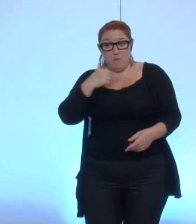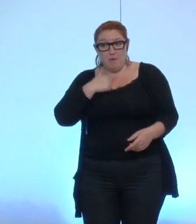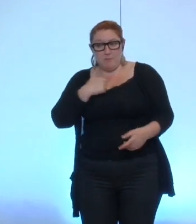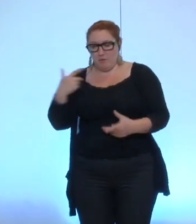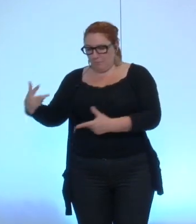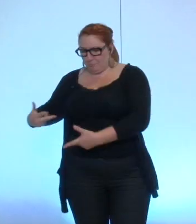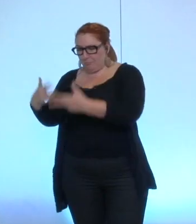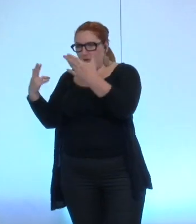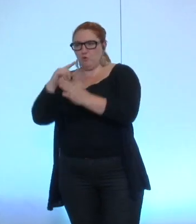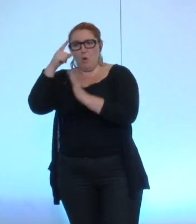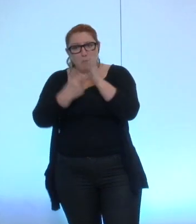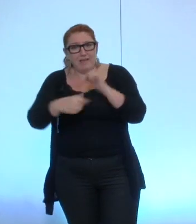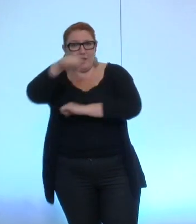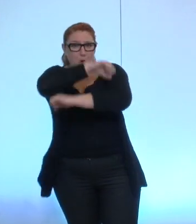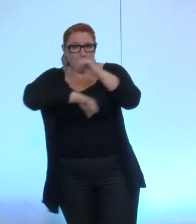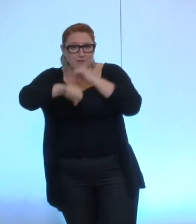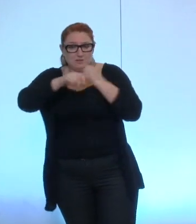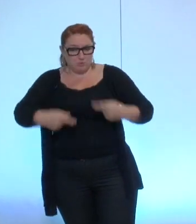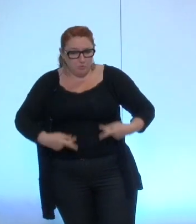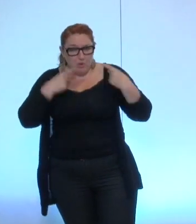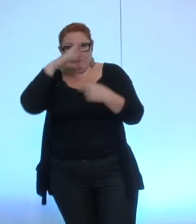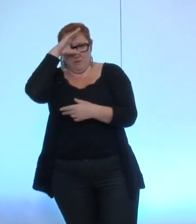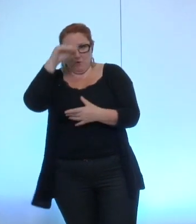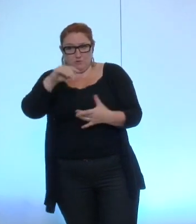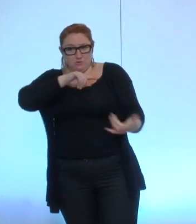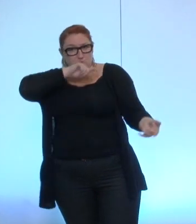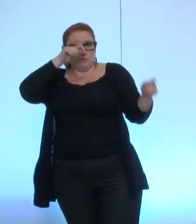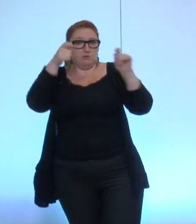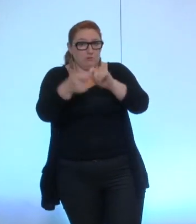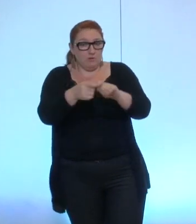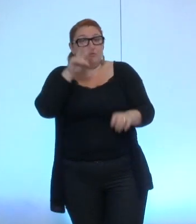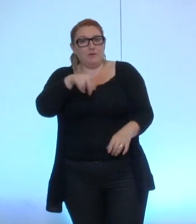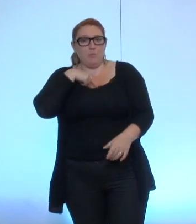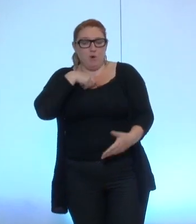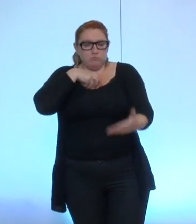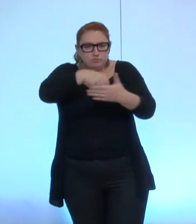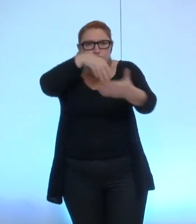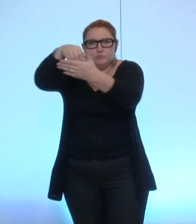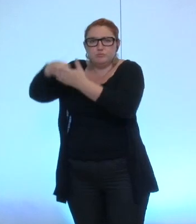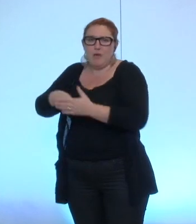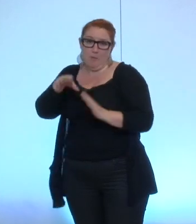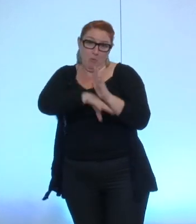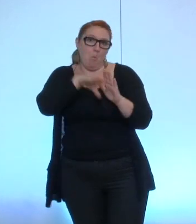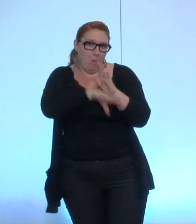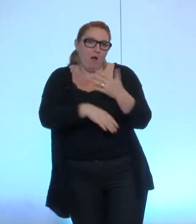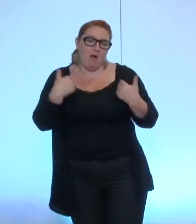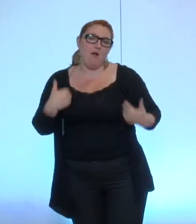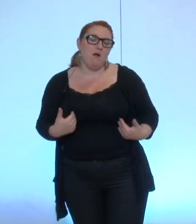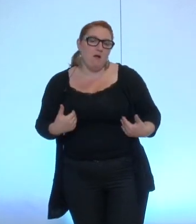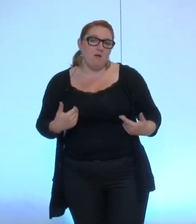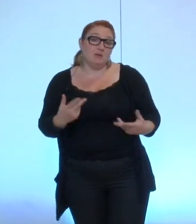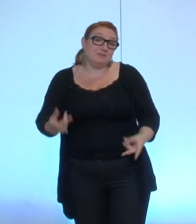une période de réorganisation de la vie professionnelle actuellement je suis moins présent dans les instances c'est d'une certaine façon